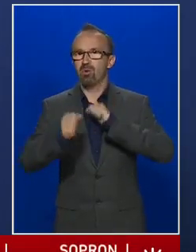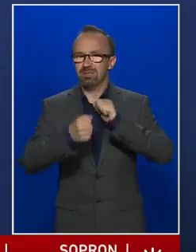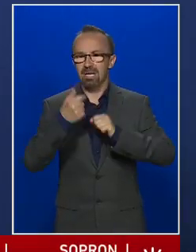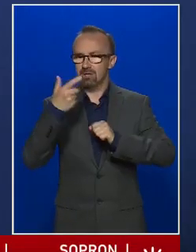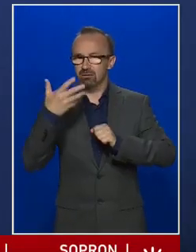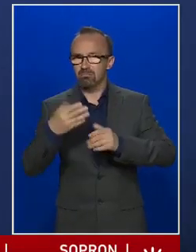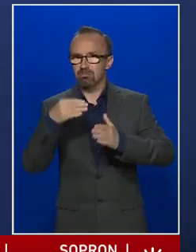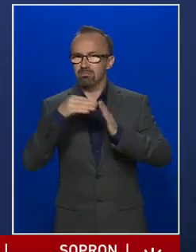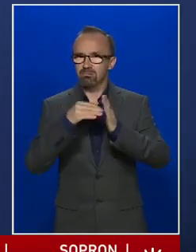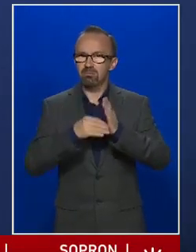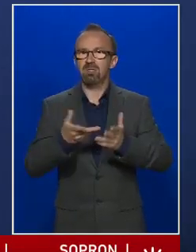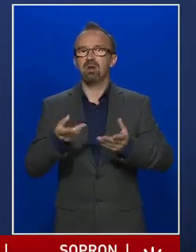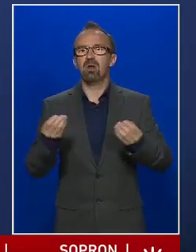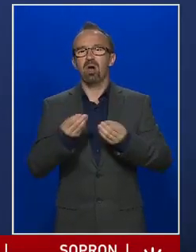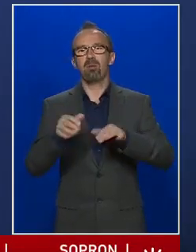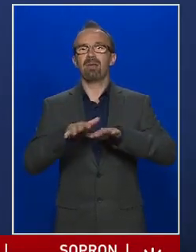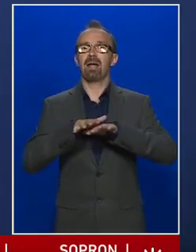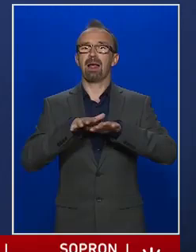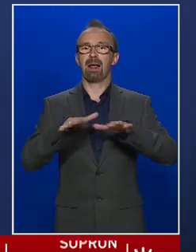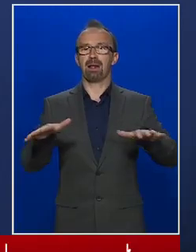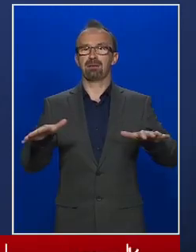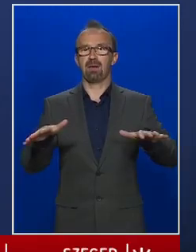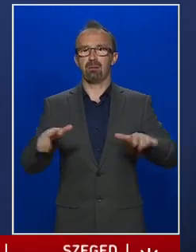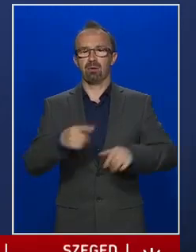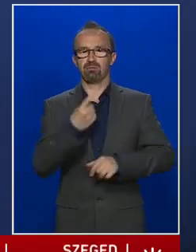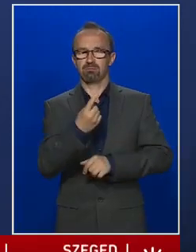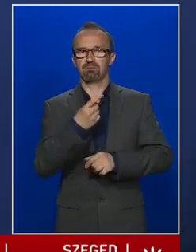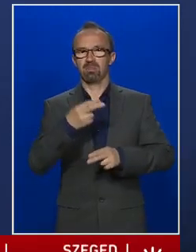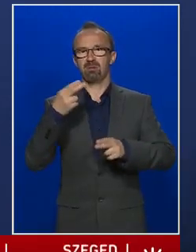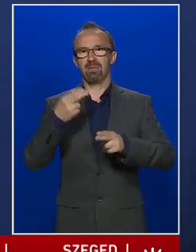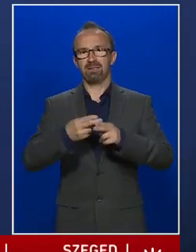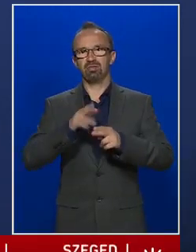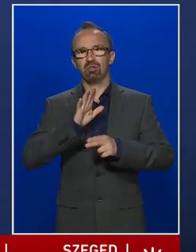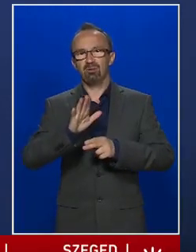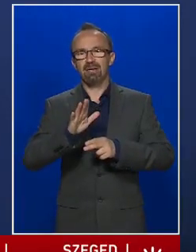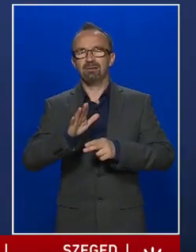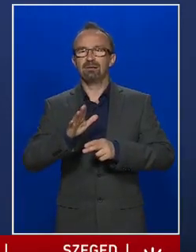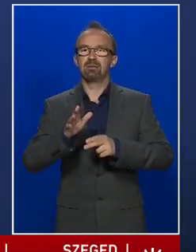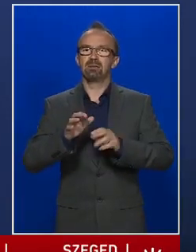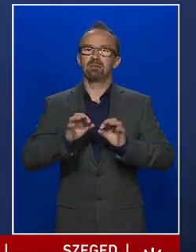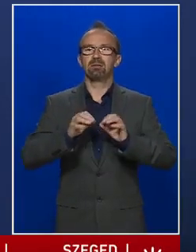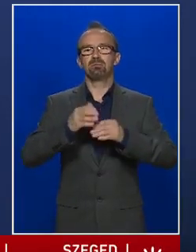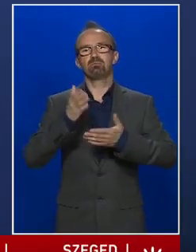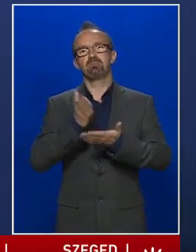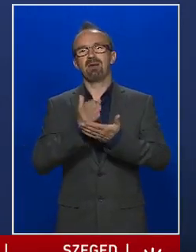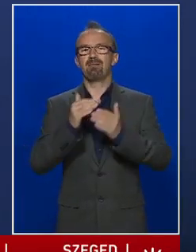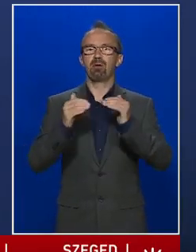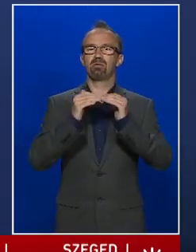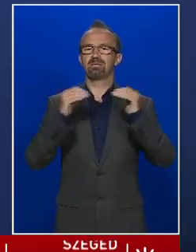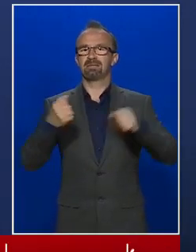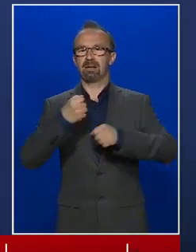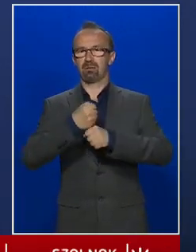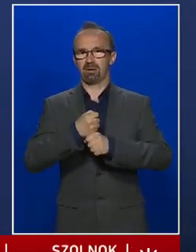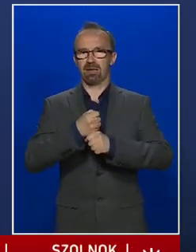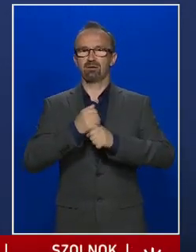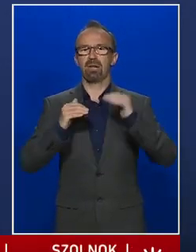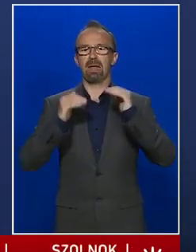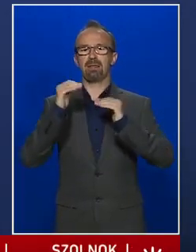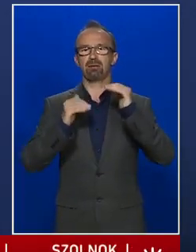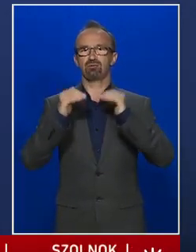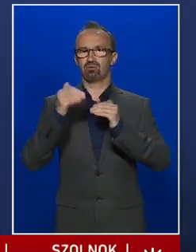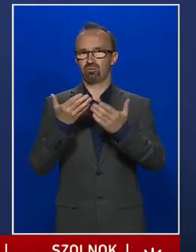mindent beleértve, ami általában az ő betegségüknek a karbantartásához, az egyensúlyának a